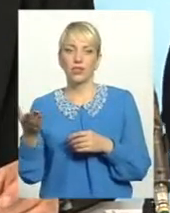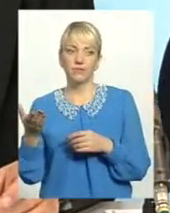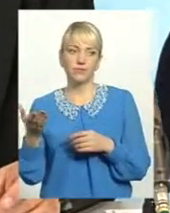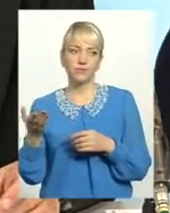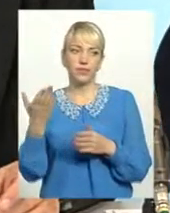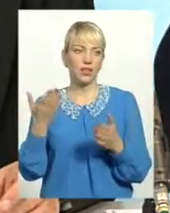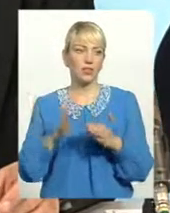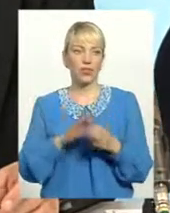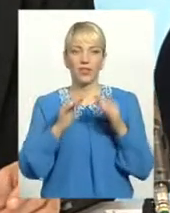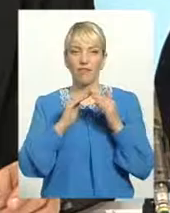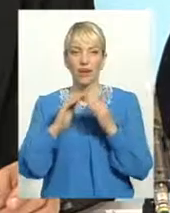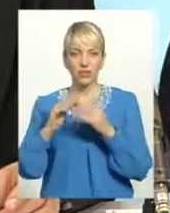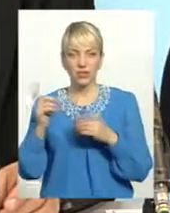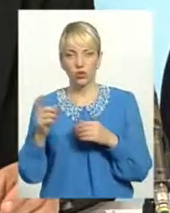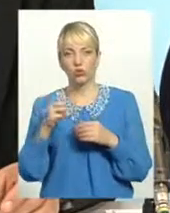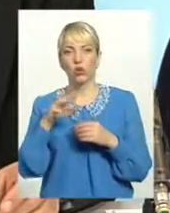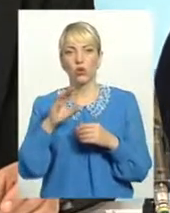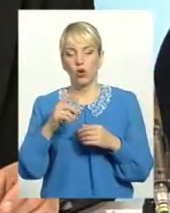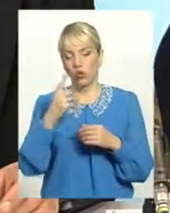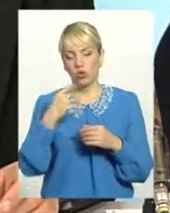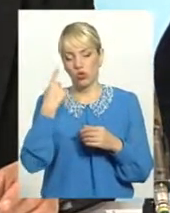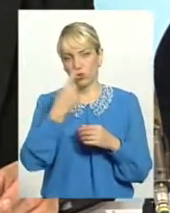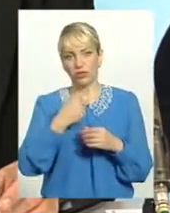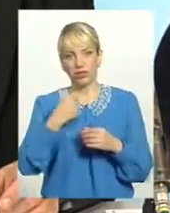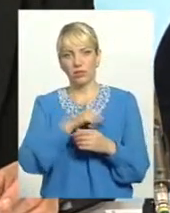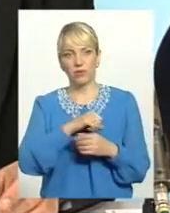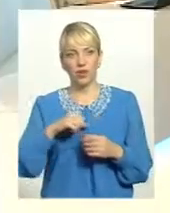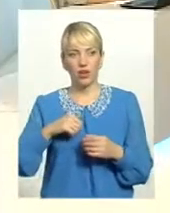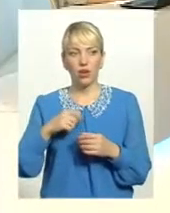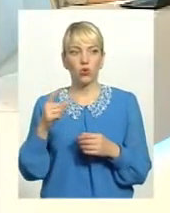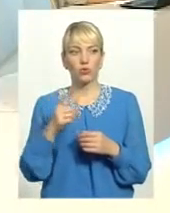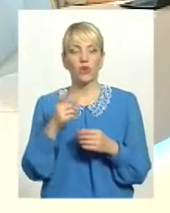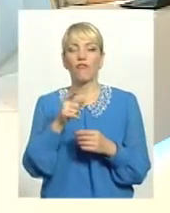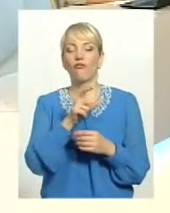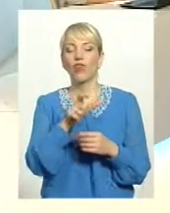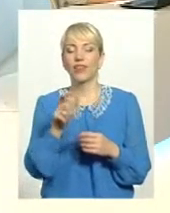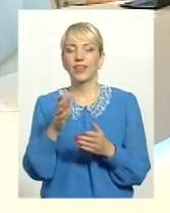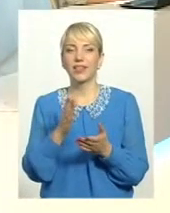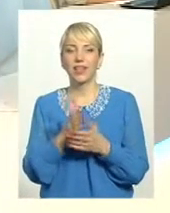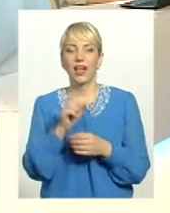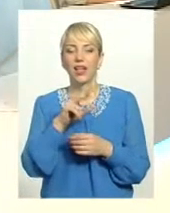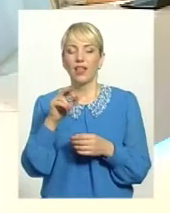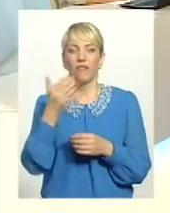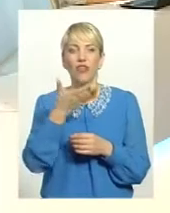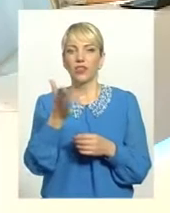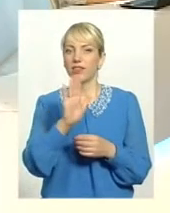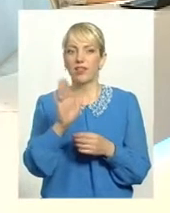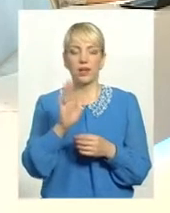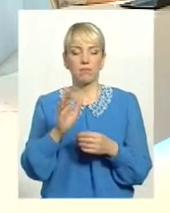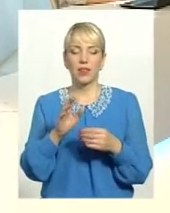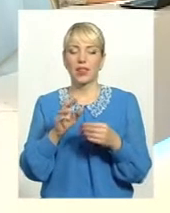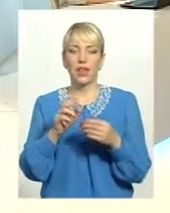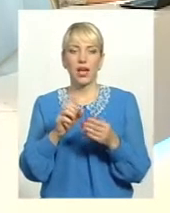якщо не фермерське господарство, то одноосібне господарство ведуть. Вони є, але вони не платять. І через то вони в базі не